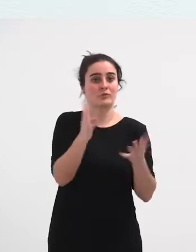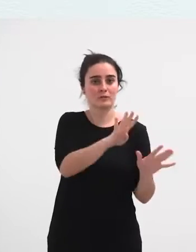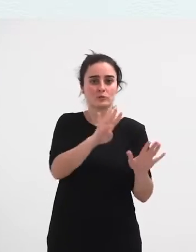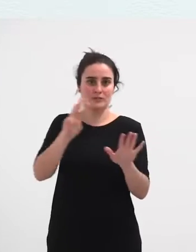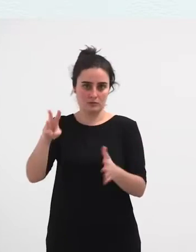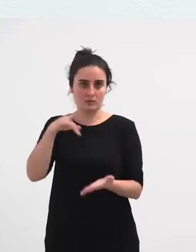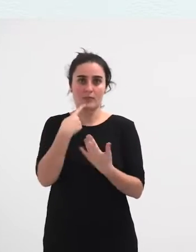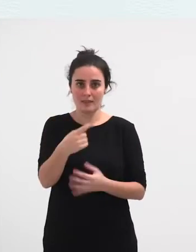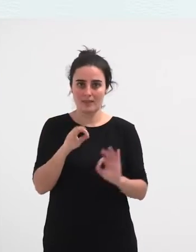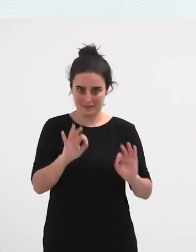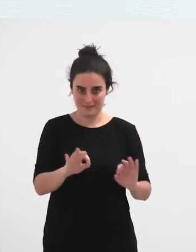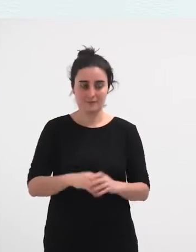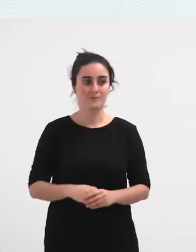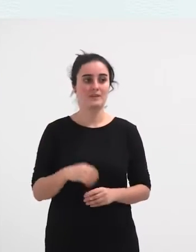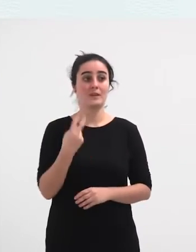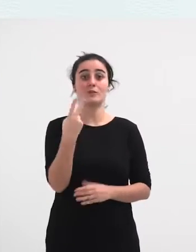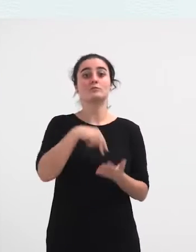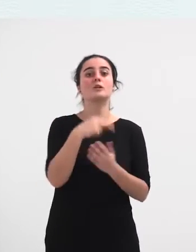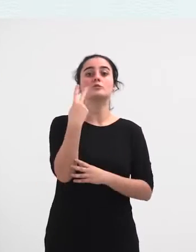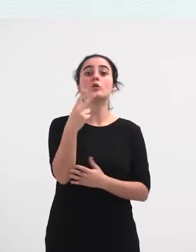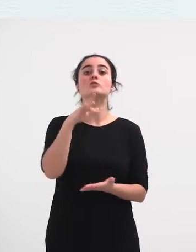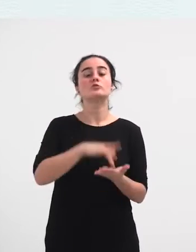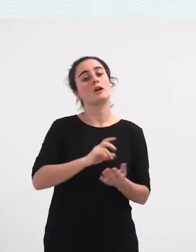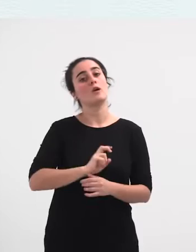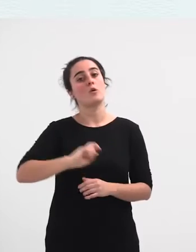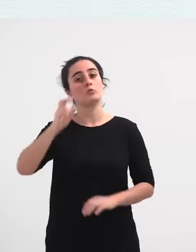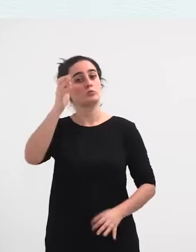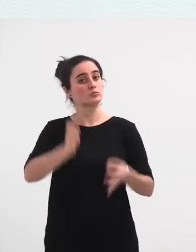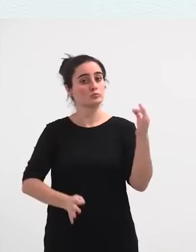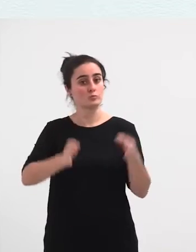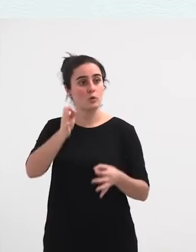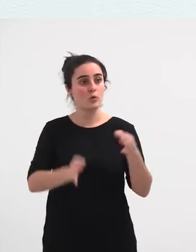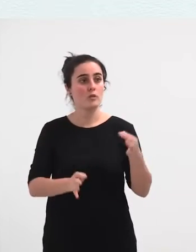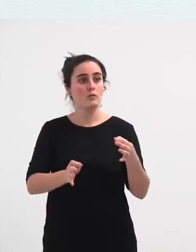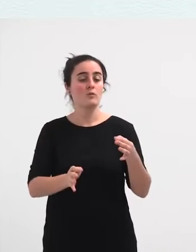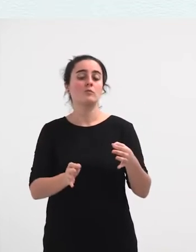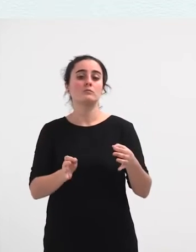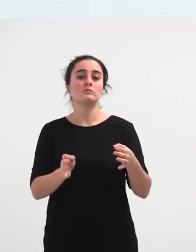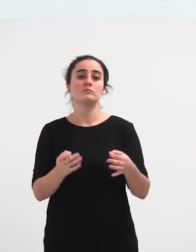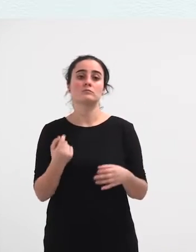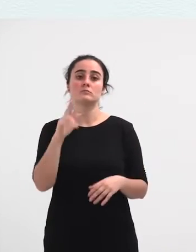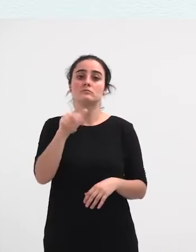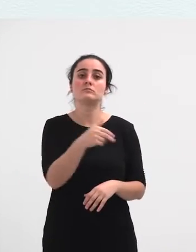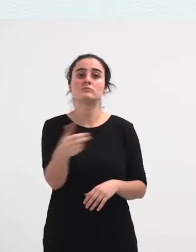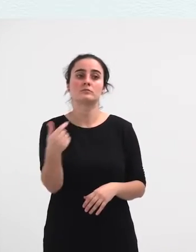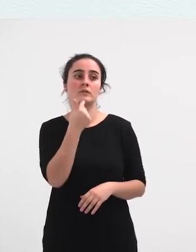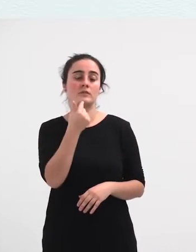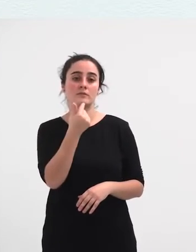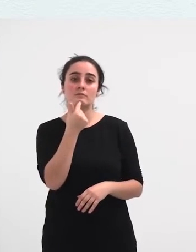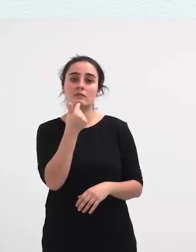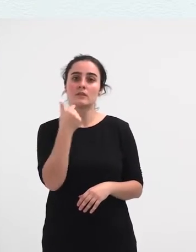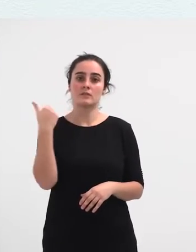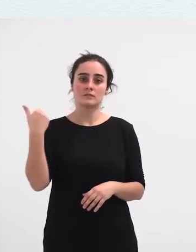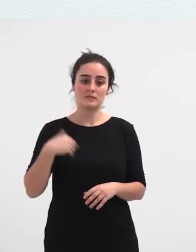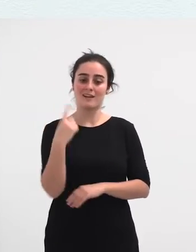mazortzean. 2008an iritsi zen beste epaibat, ja alardeak, gizonen alardeak